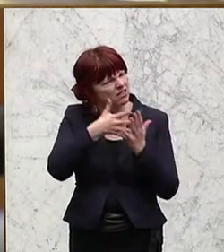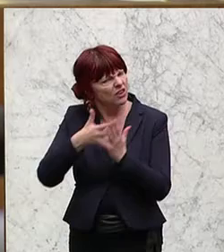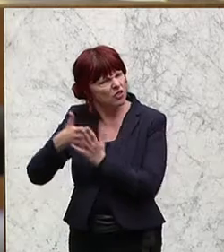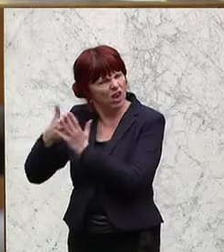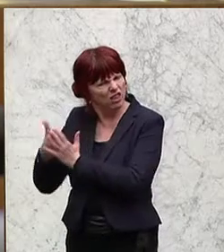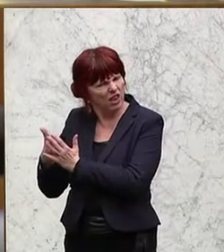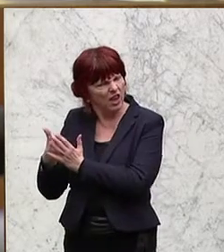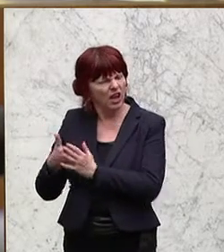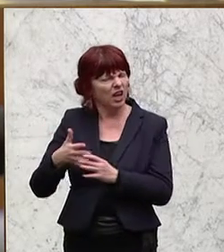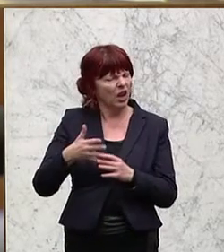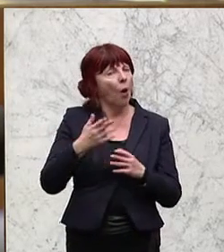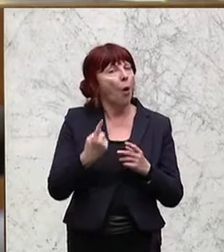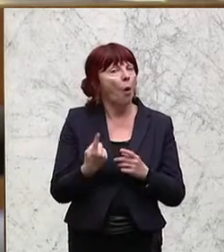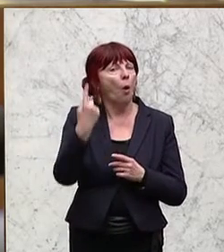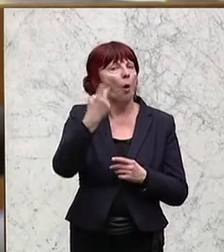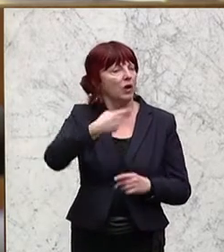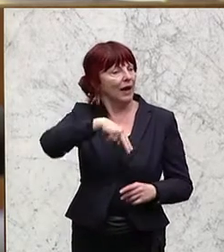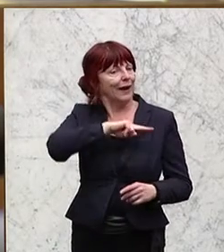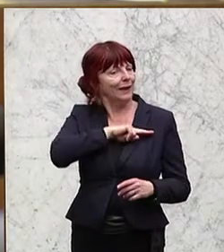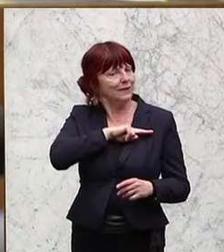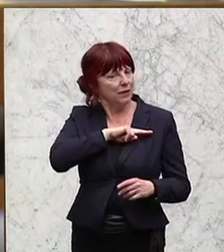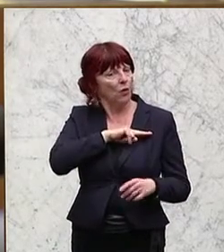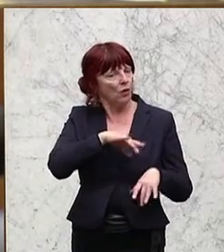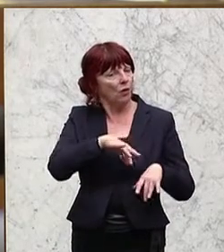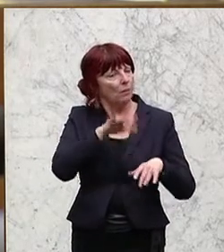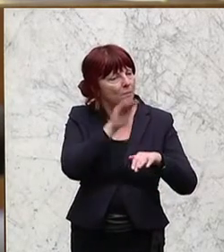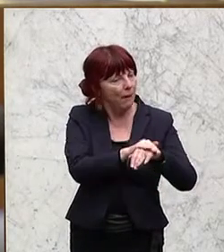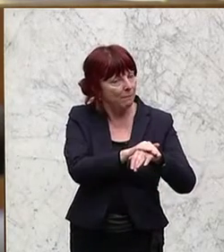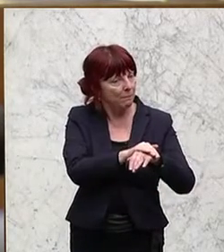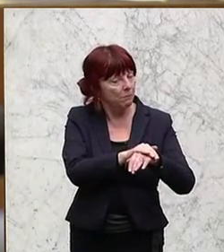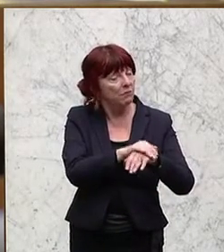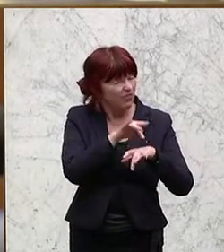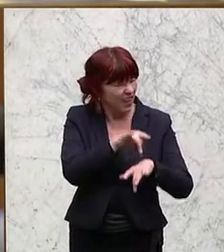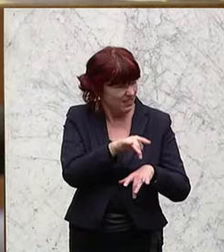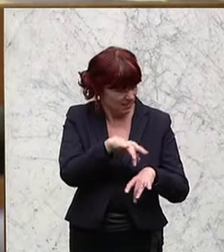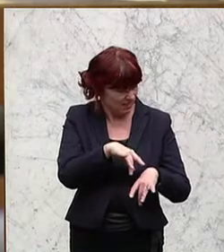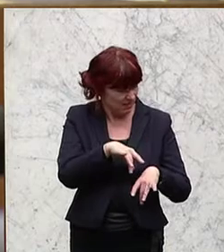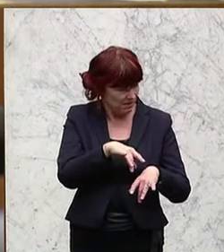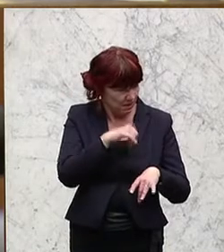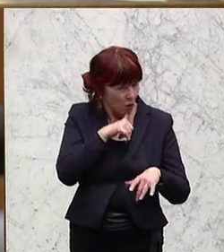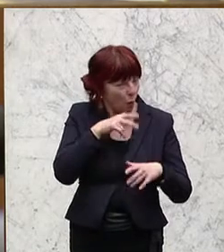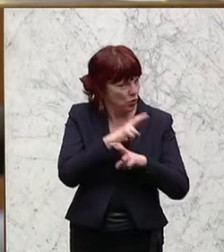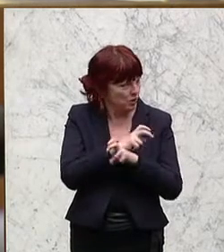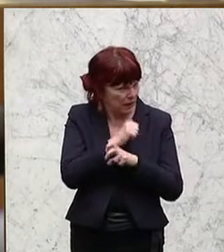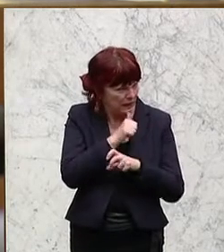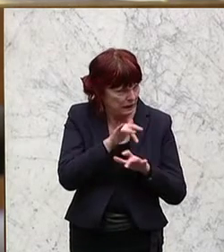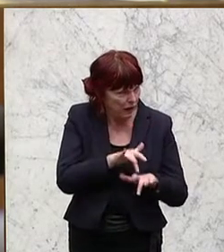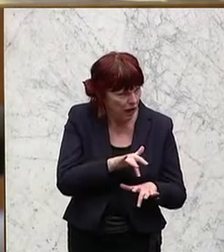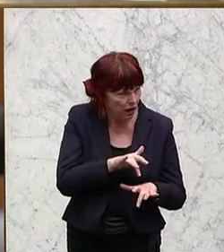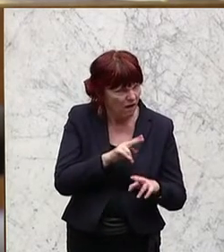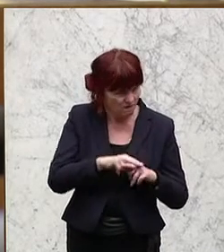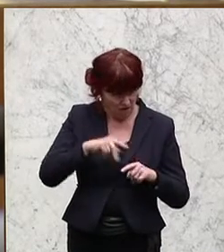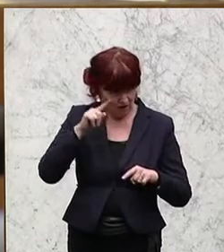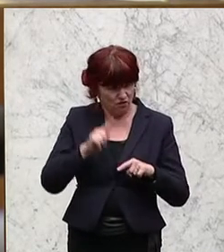Hochrisikopotenzial herauszufiltern. Wenn ich da falsch liege, dann werden Sie mir das jetzt sagen. Aber